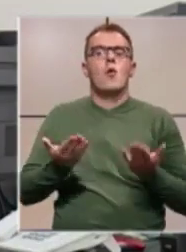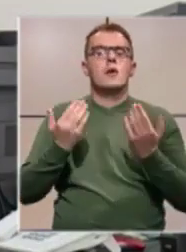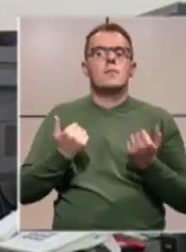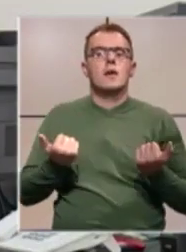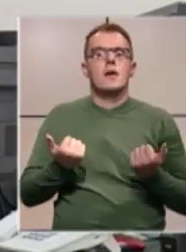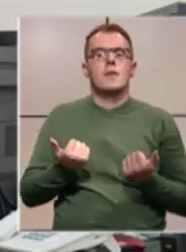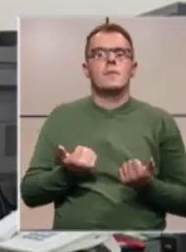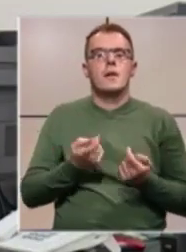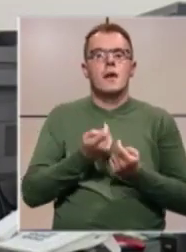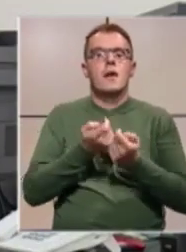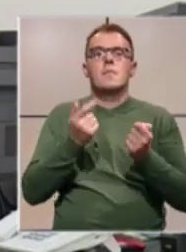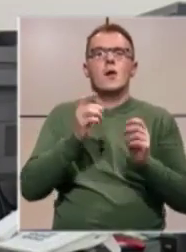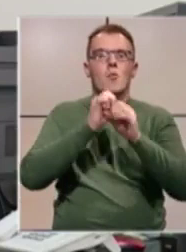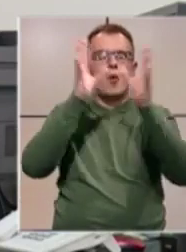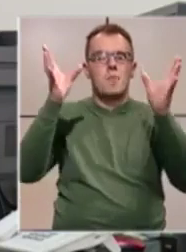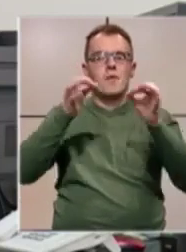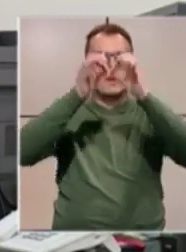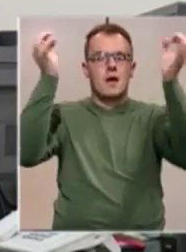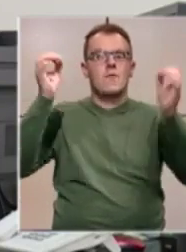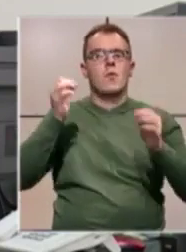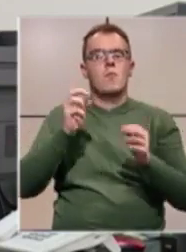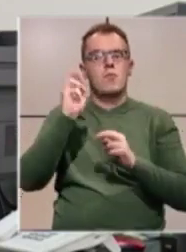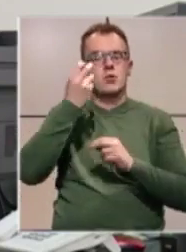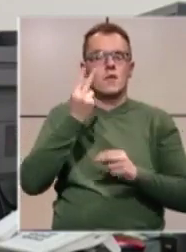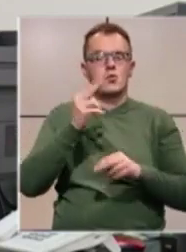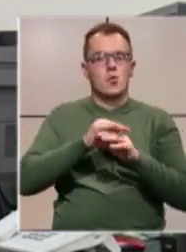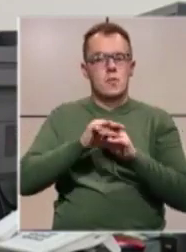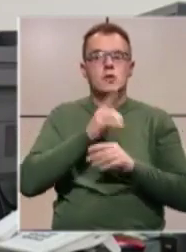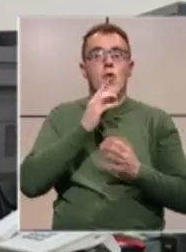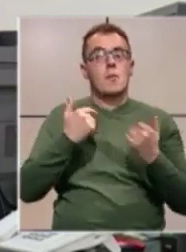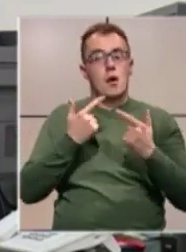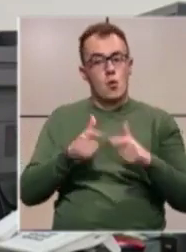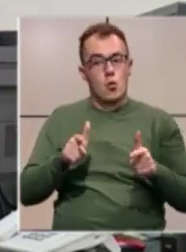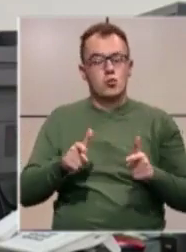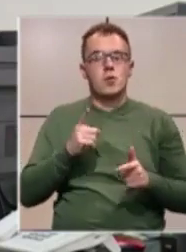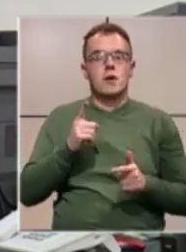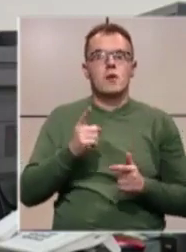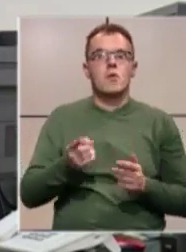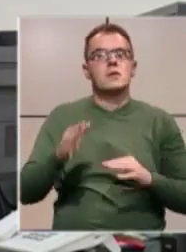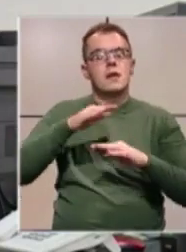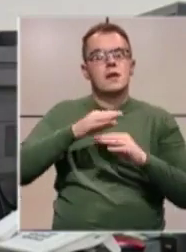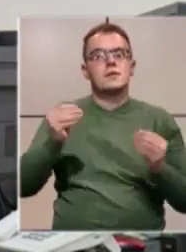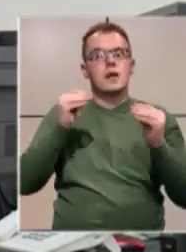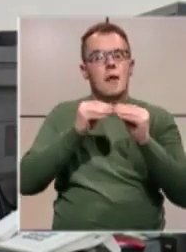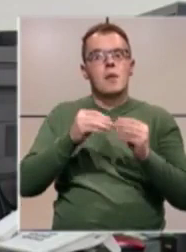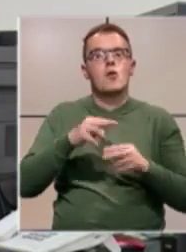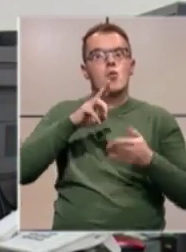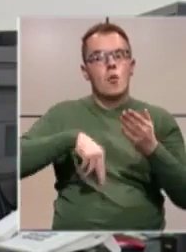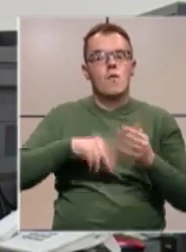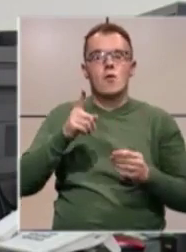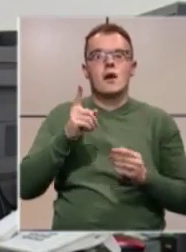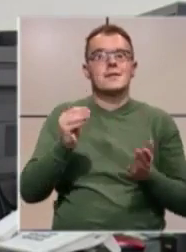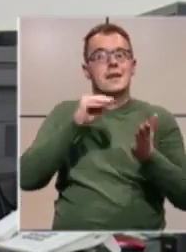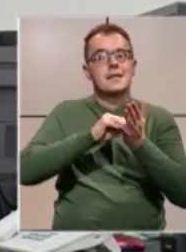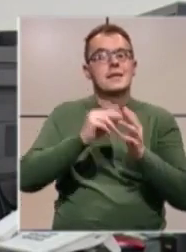velikom objavu javnog poziva u drugom mjesecu kojima je odobreno sklapanje ugovora za registraciju